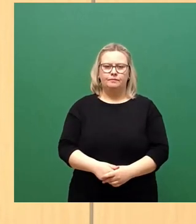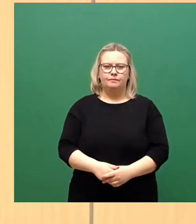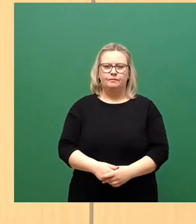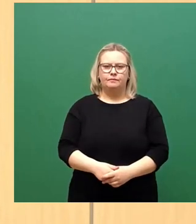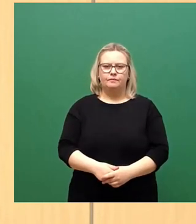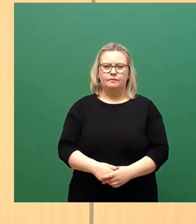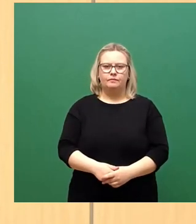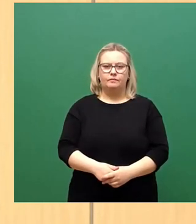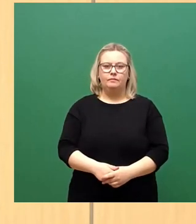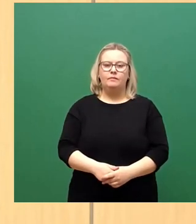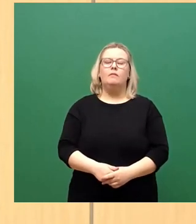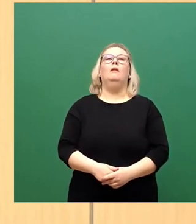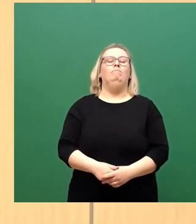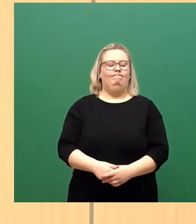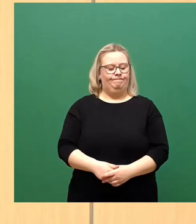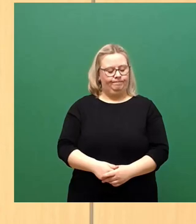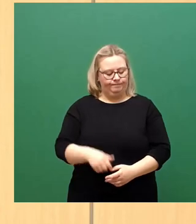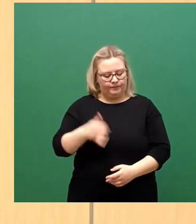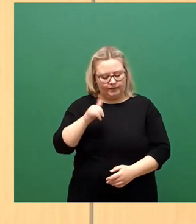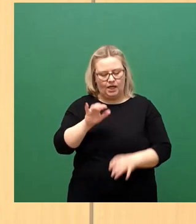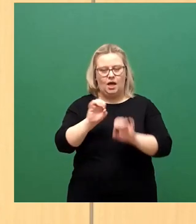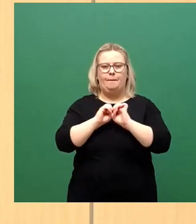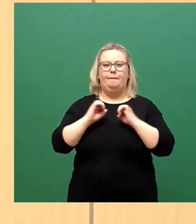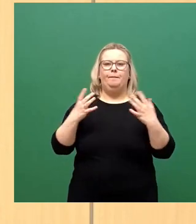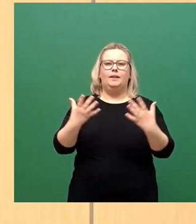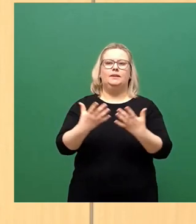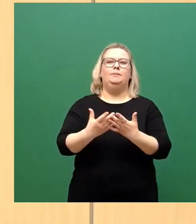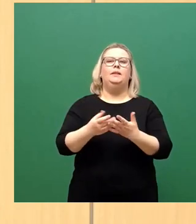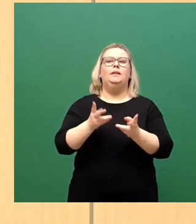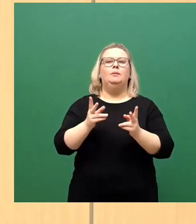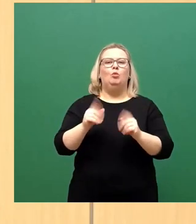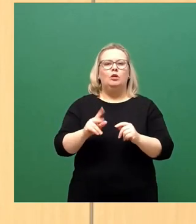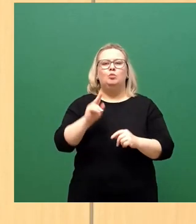Ja, in der Pandemie, so hören wir immer, musste man auf Sicht fahren.